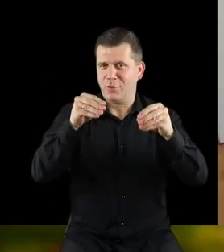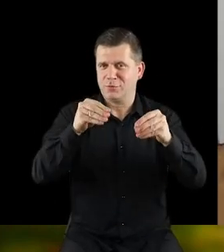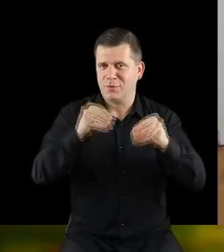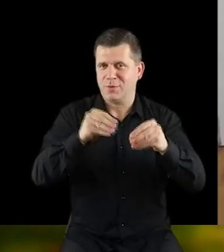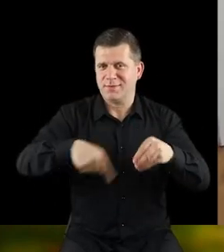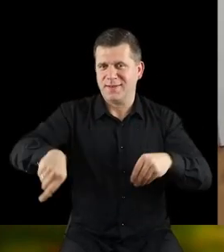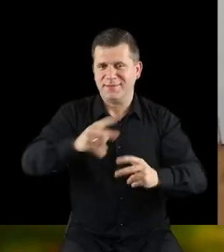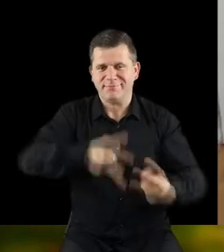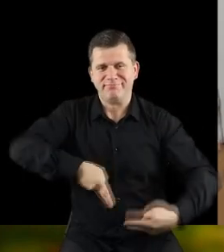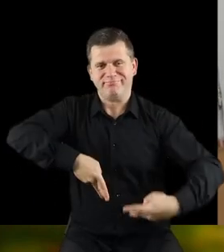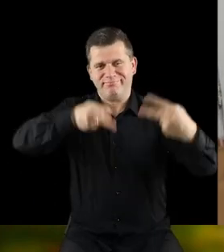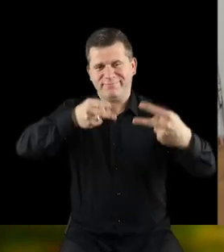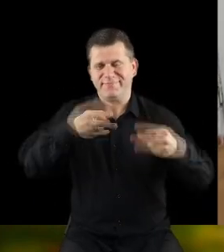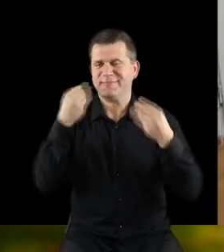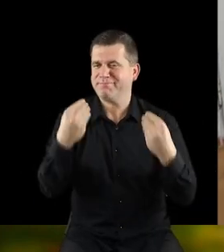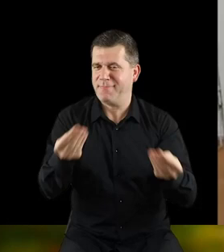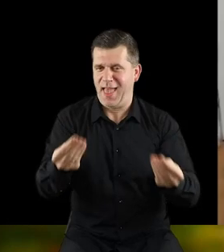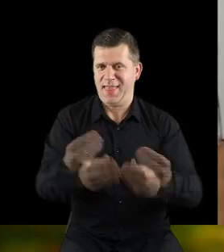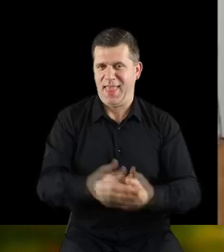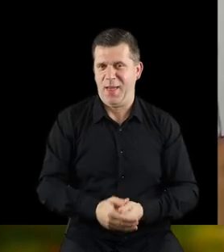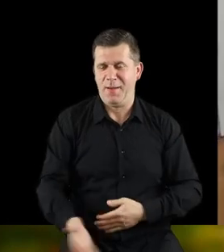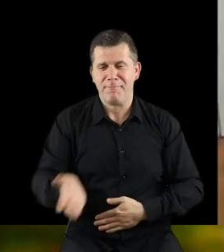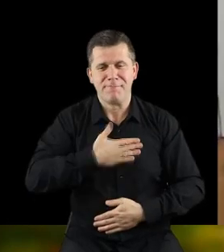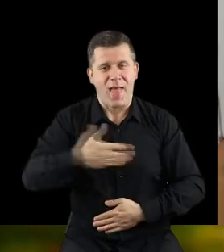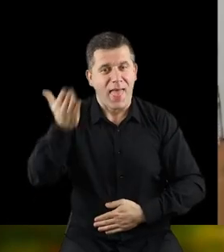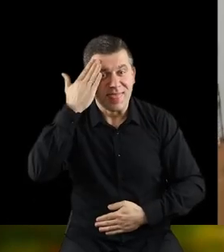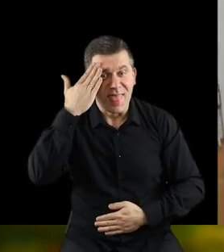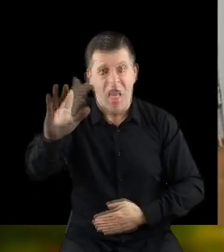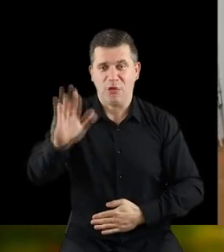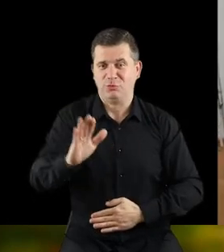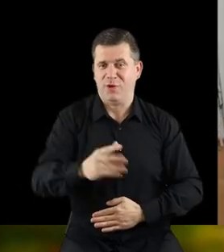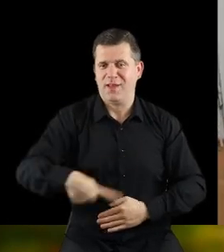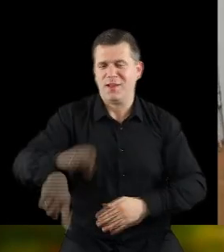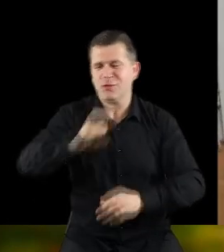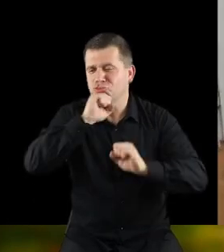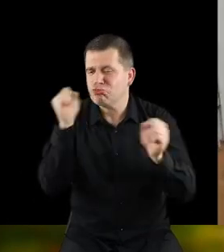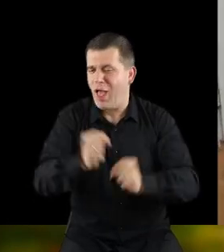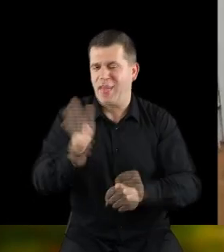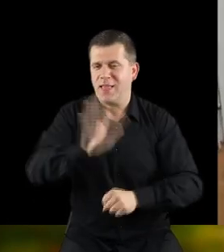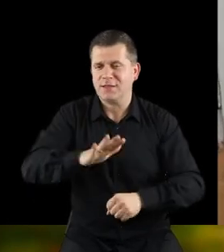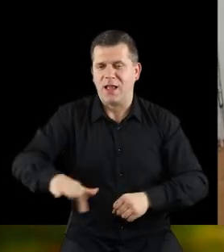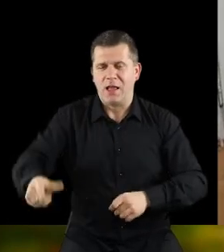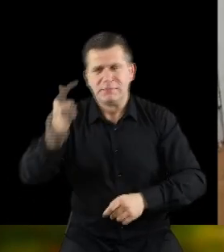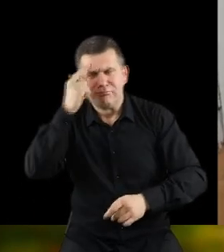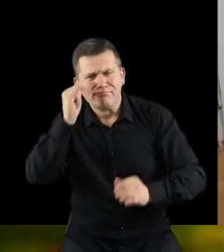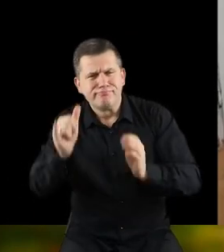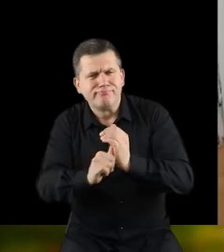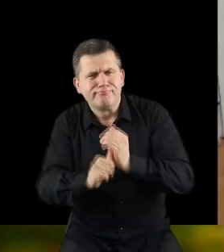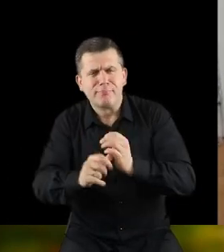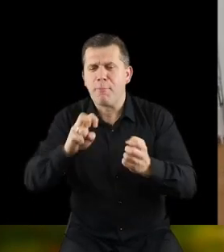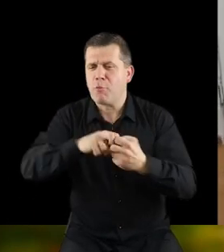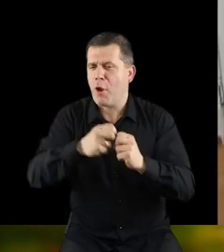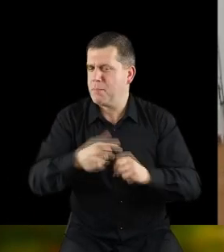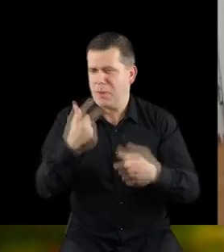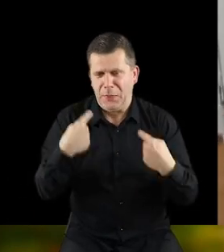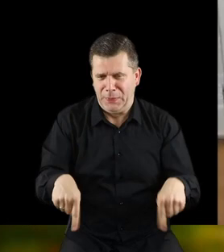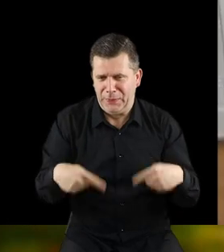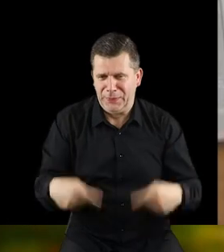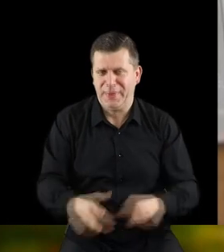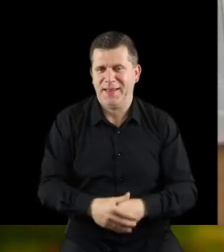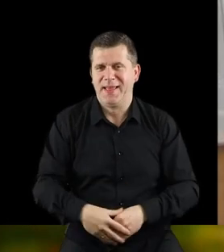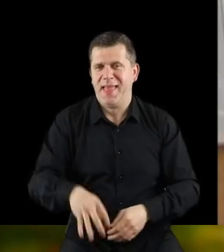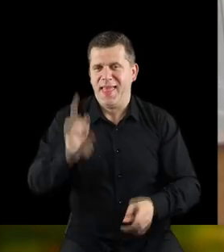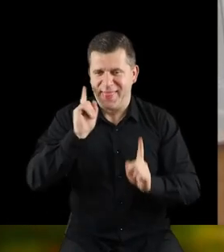rozpoczęła się ta transmisja wspaniała. Mamy nadzieję, że żadna dziecięca zagwozdka problemu nie